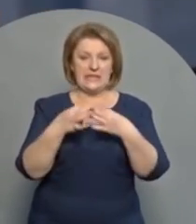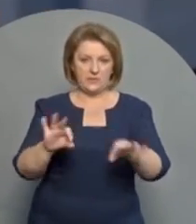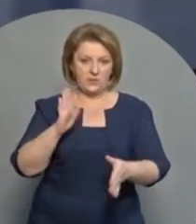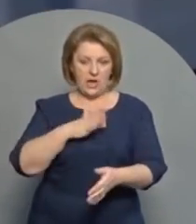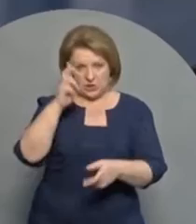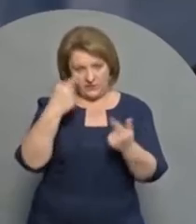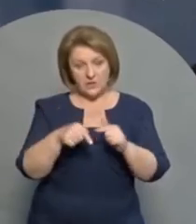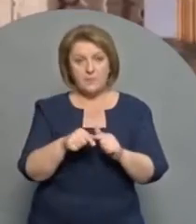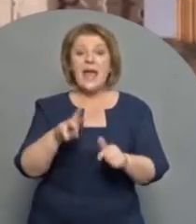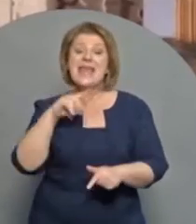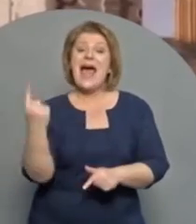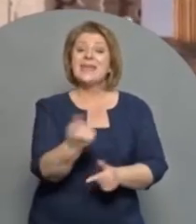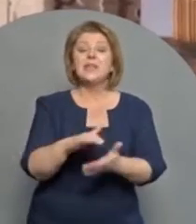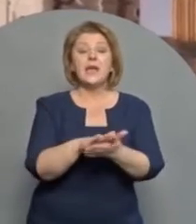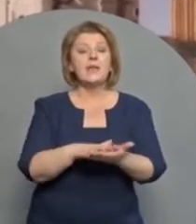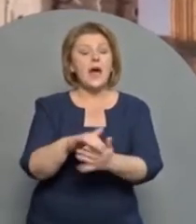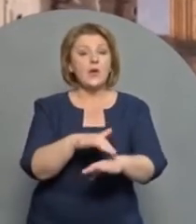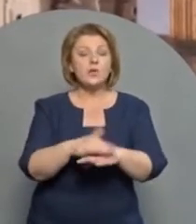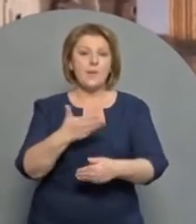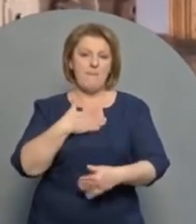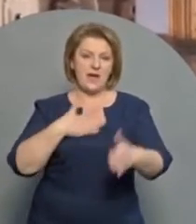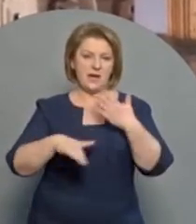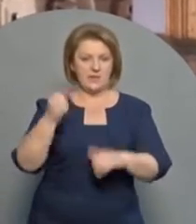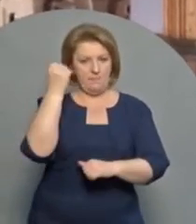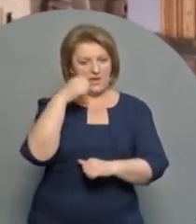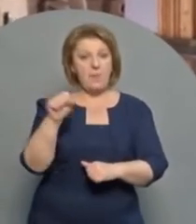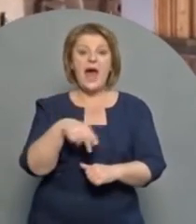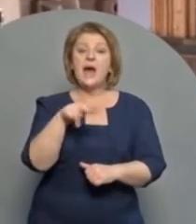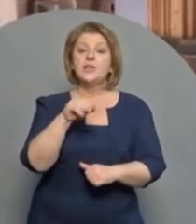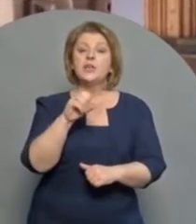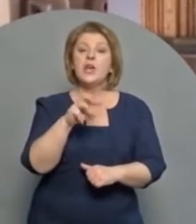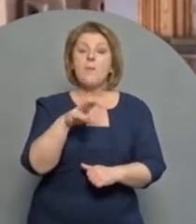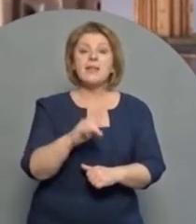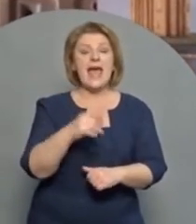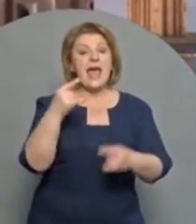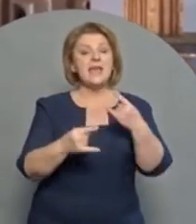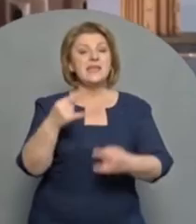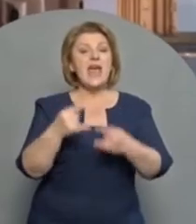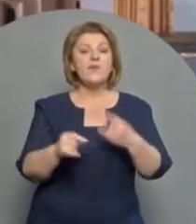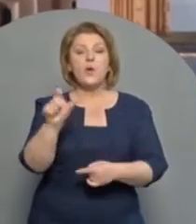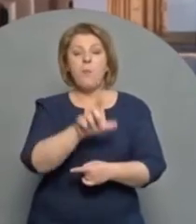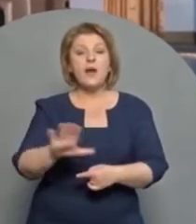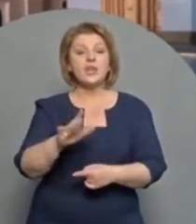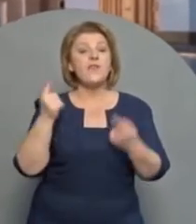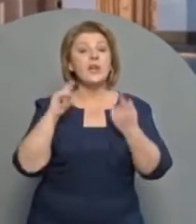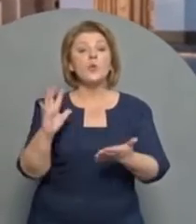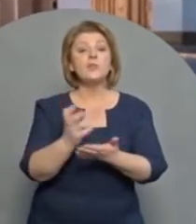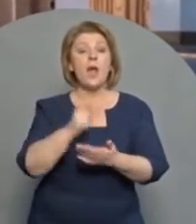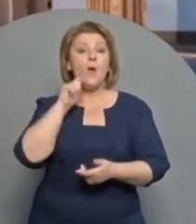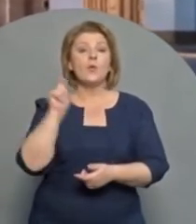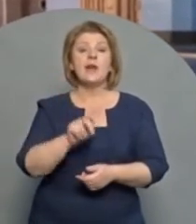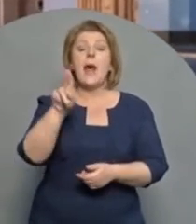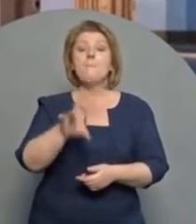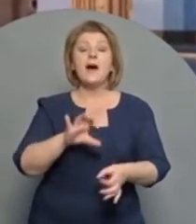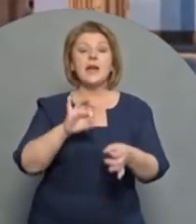незалежності нашої держави. Як єдиний народ ми раділи перемозі, джамали на Євробаченні, величезному успіху